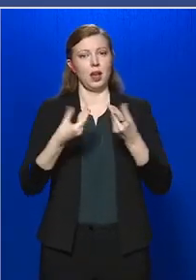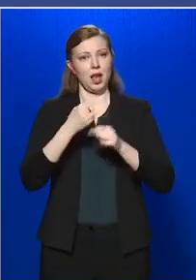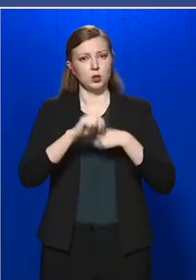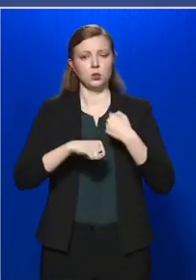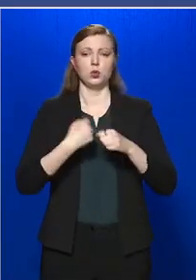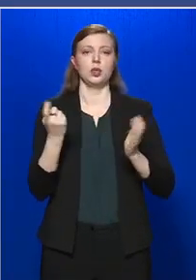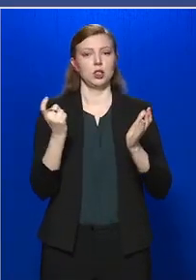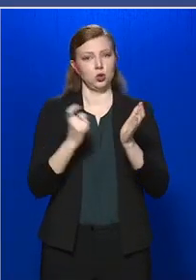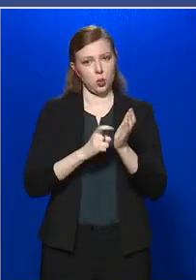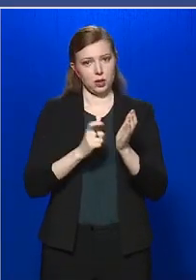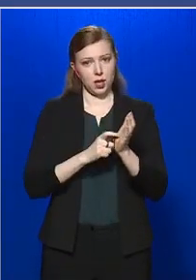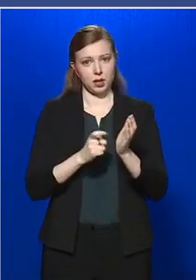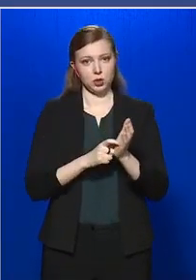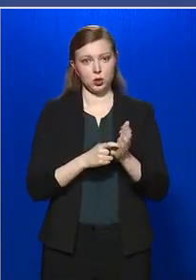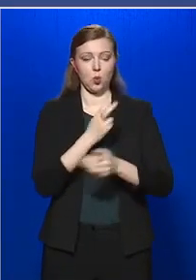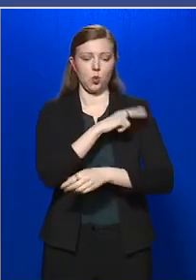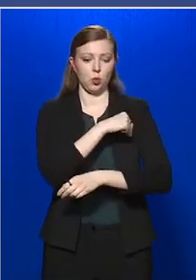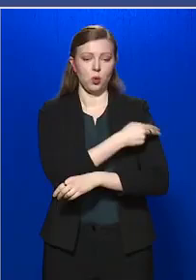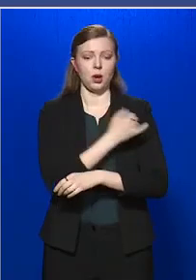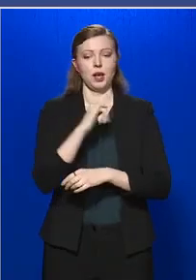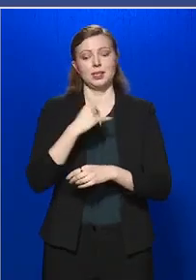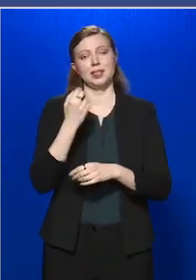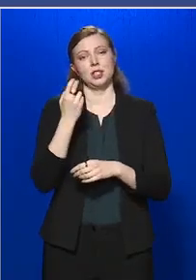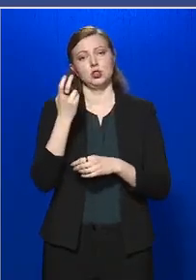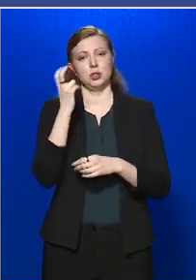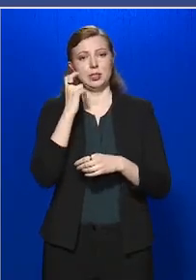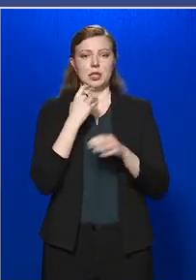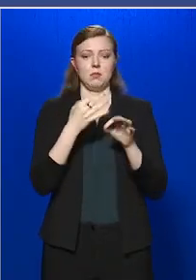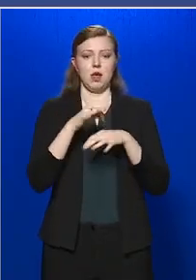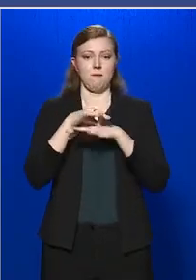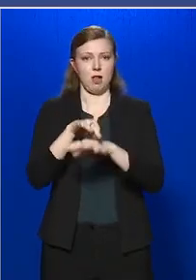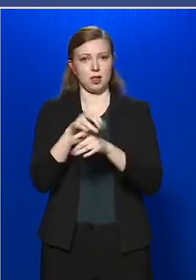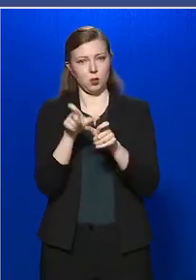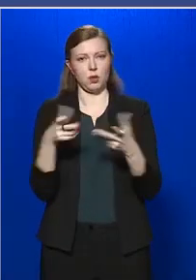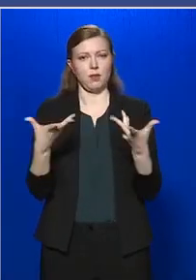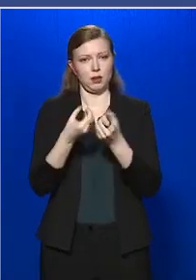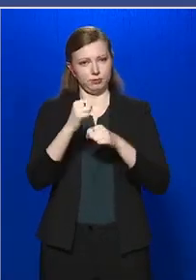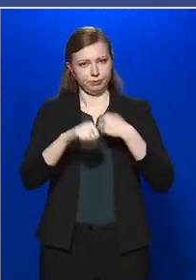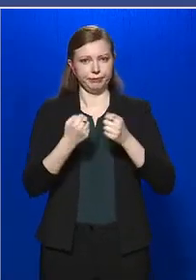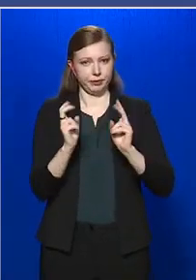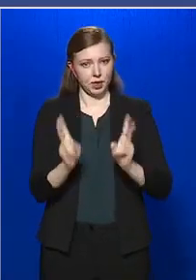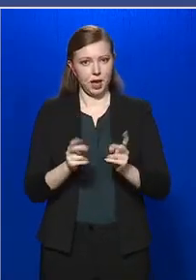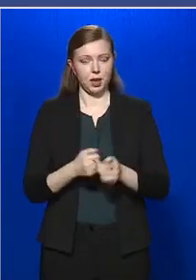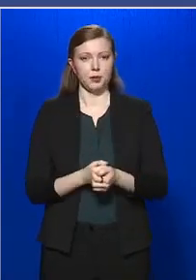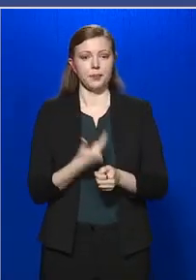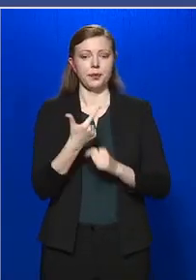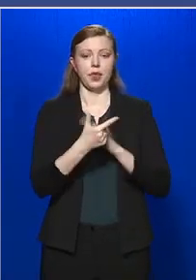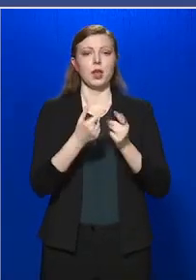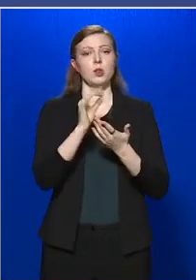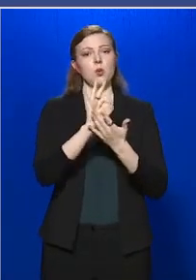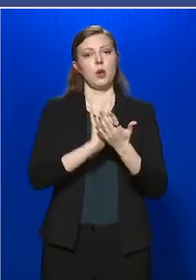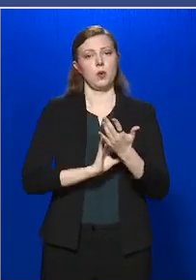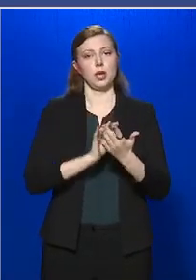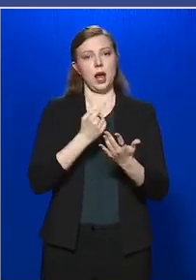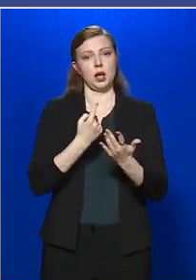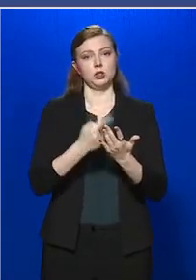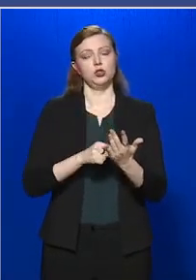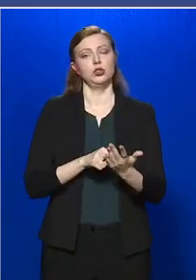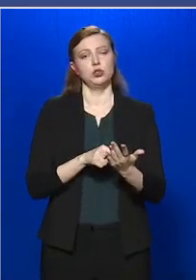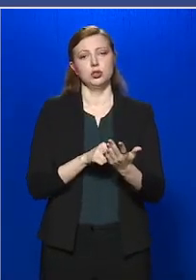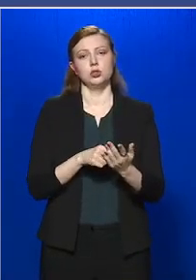kötelessek a kórházok és az intézmények vezetőivel. Két olyan előírás van, amelyben a kórház